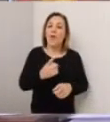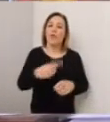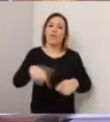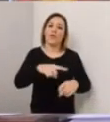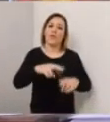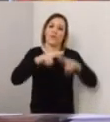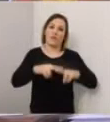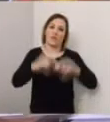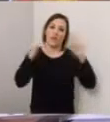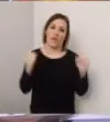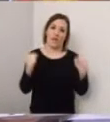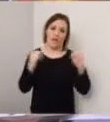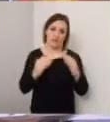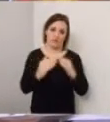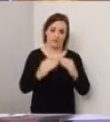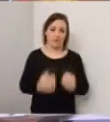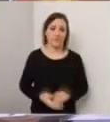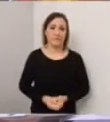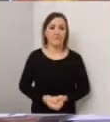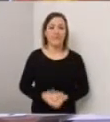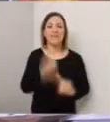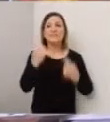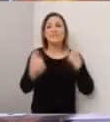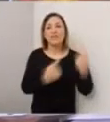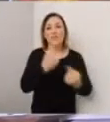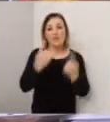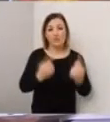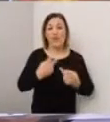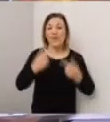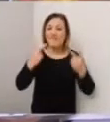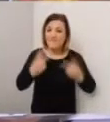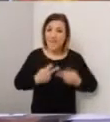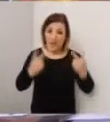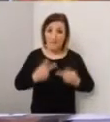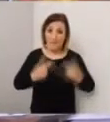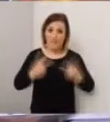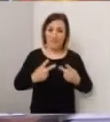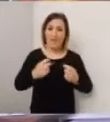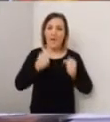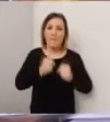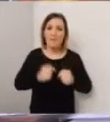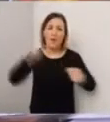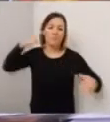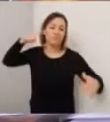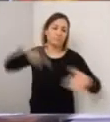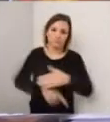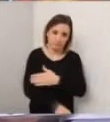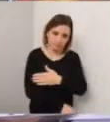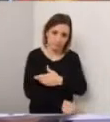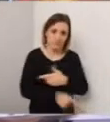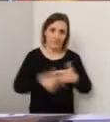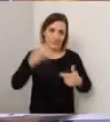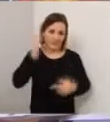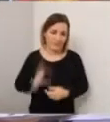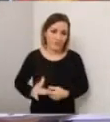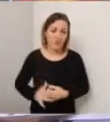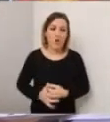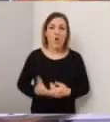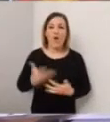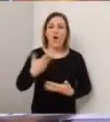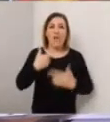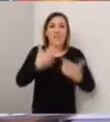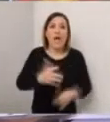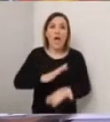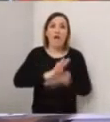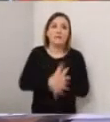quella di restare a casa, perché la situazione veramente potrebbe precipitare, per cui io non